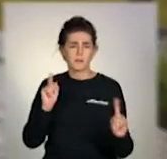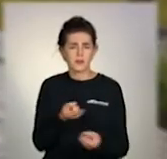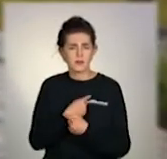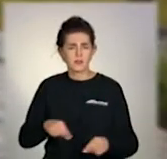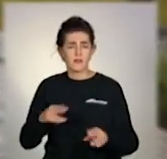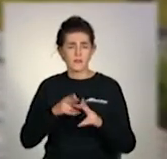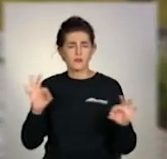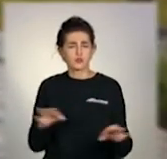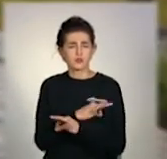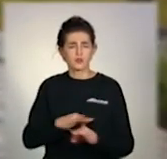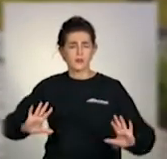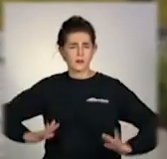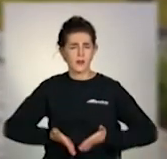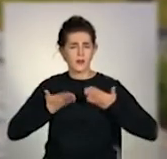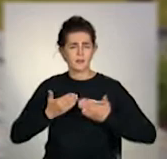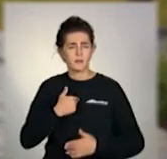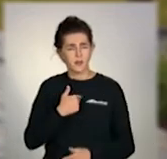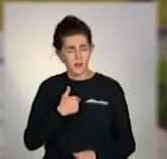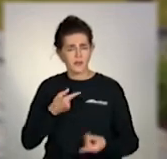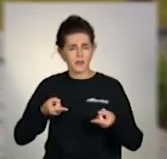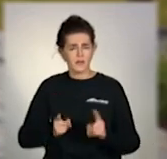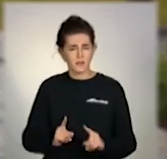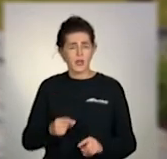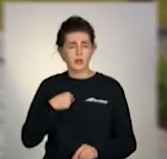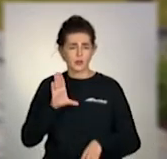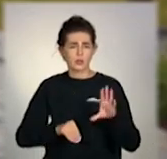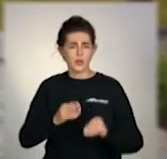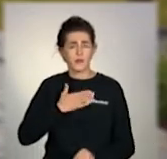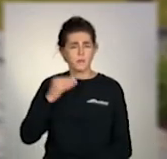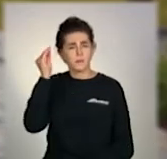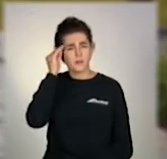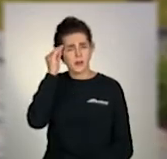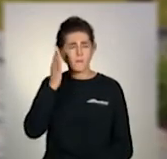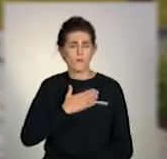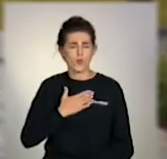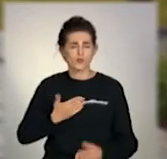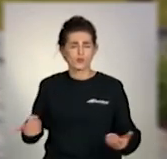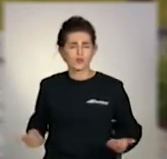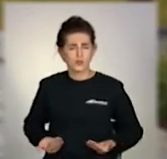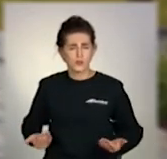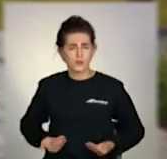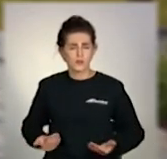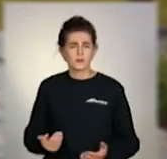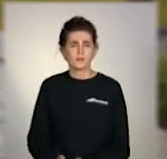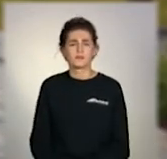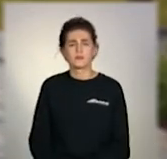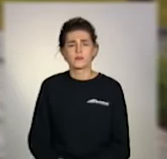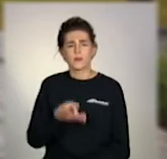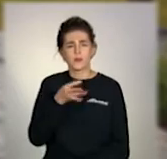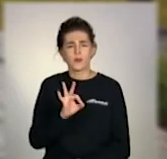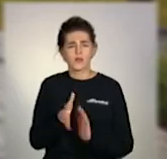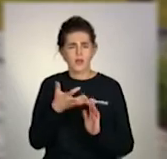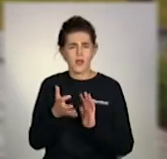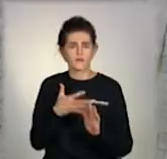музика мене надихає дійсно. Я думаю, що це моє життя, але не вистачає,